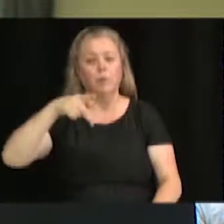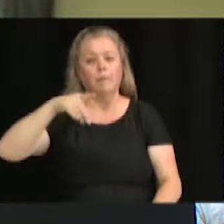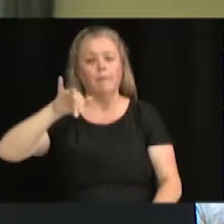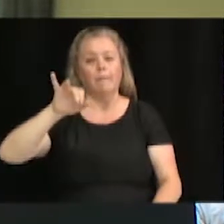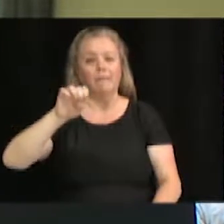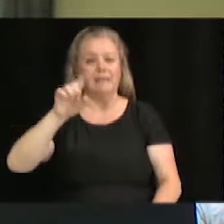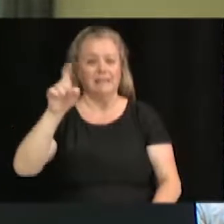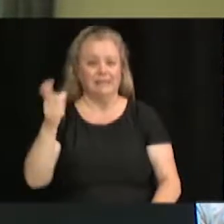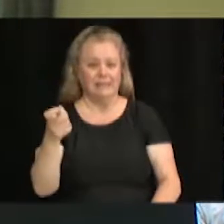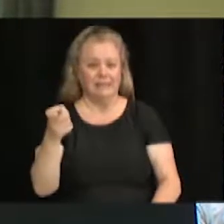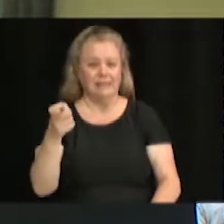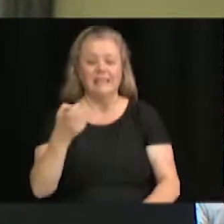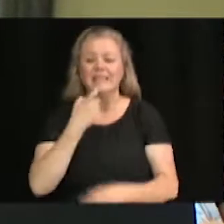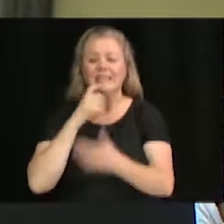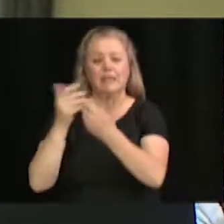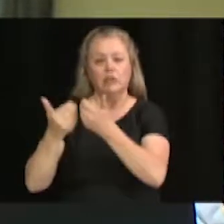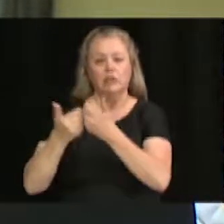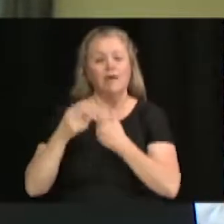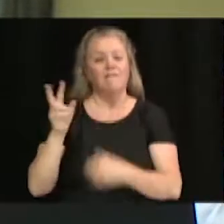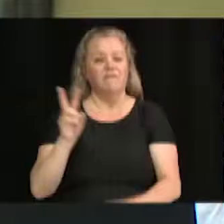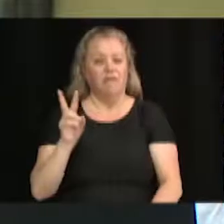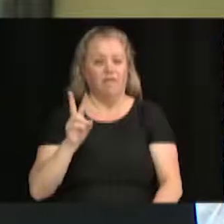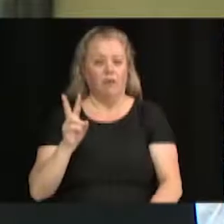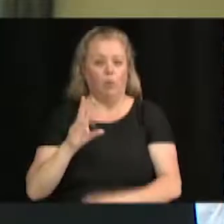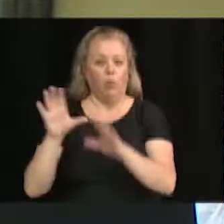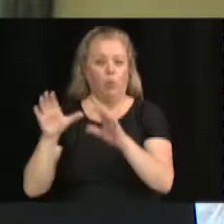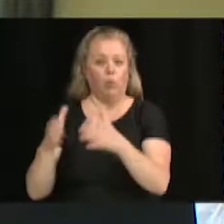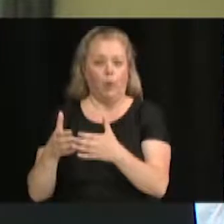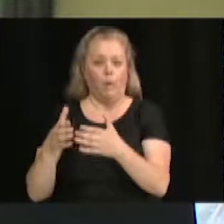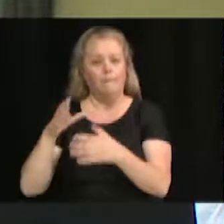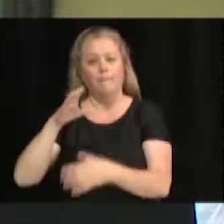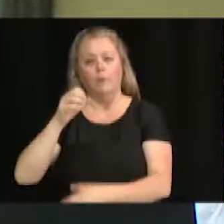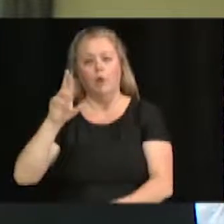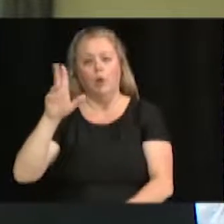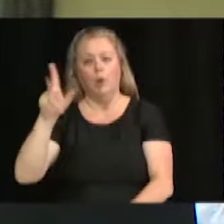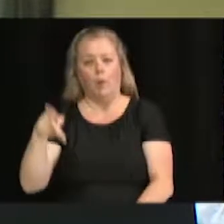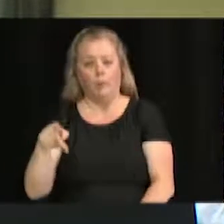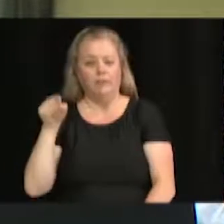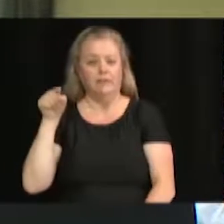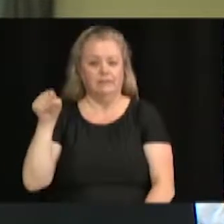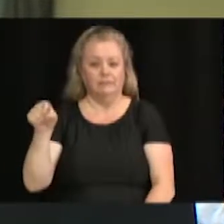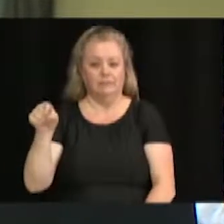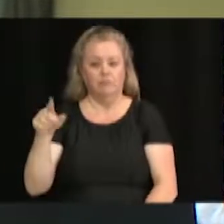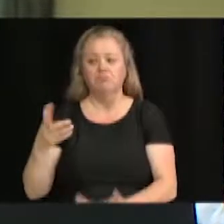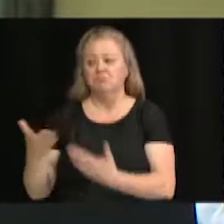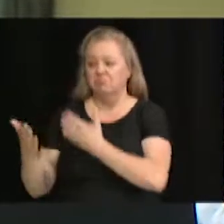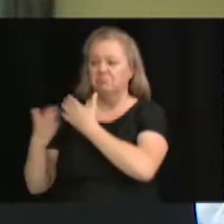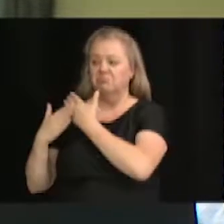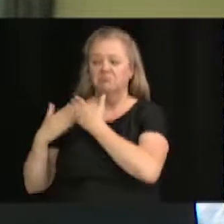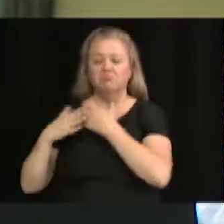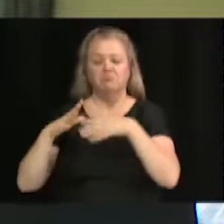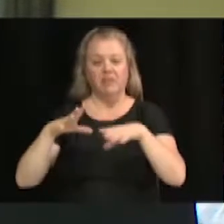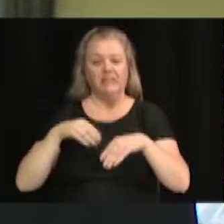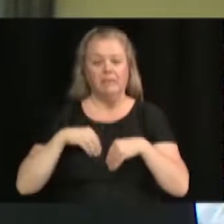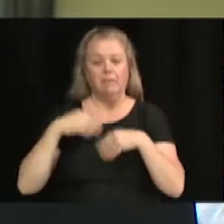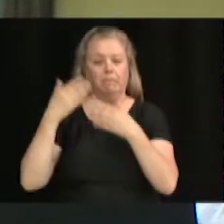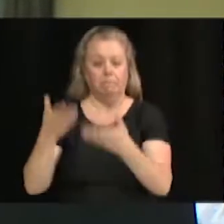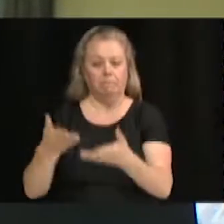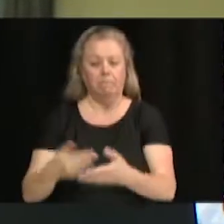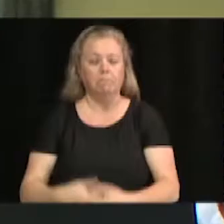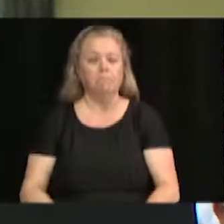Vivaco, groupe coopératif, à nouveau d'accorder les dérogations mineures telles que formulées.